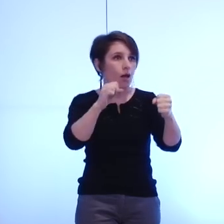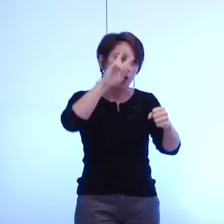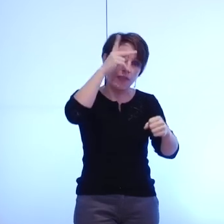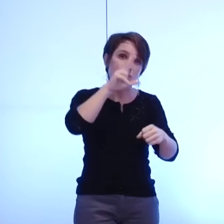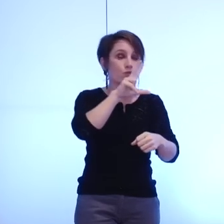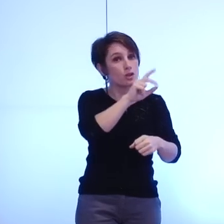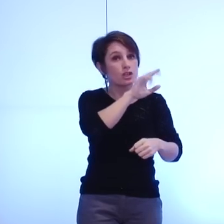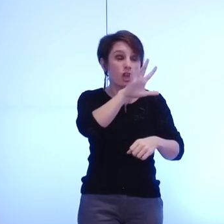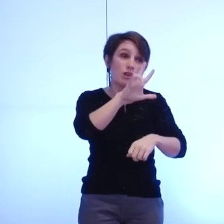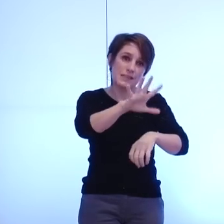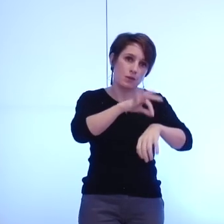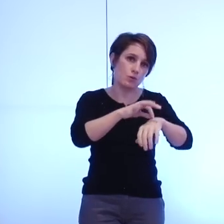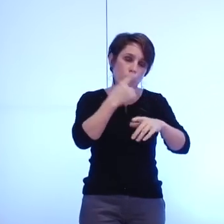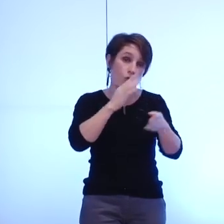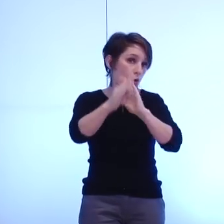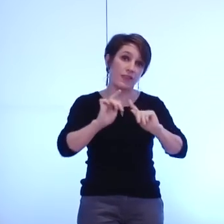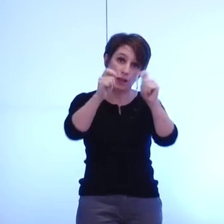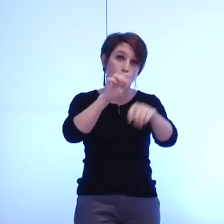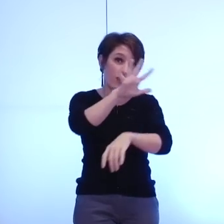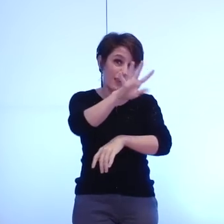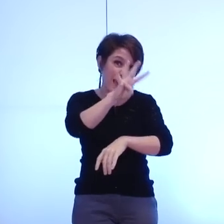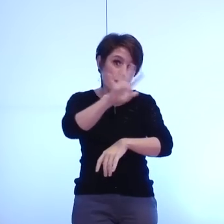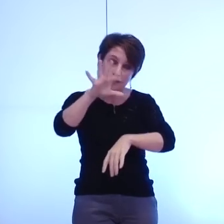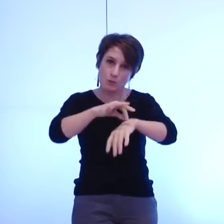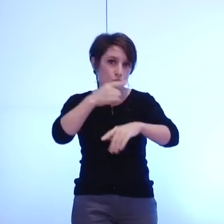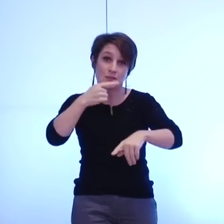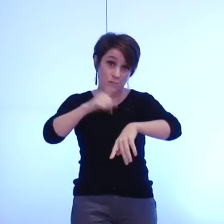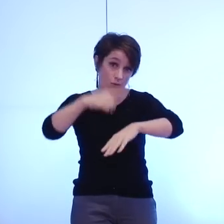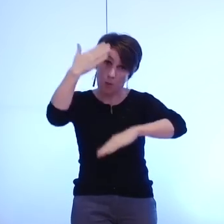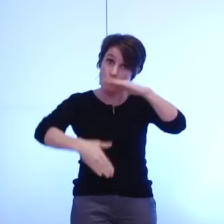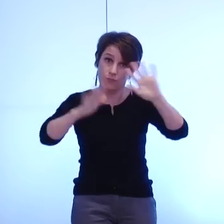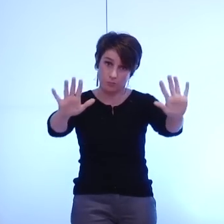mais vous prenez 45 donc je vous donne directement 45 mais ça sera 45 merci Merci.